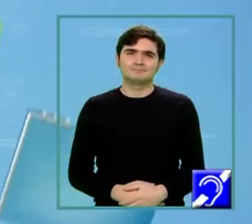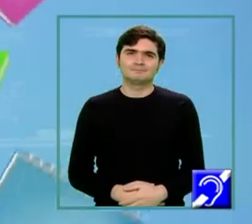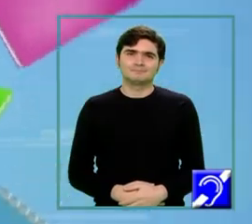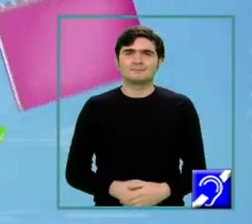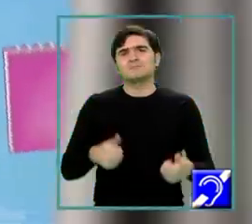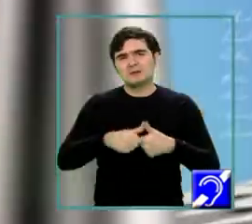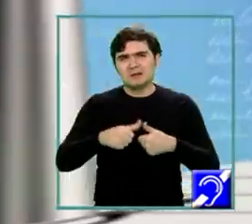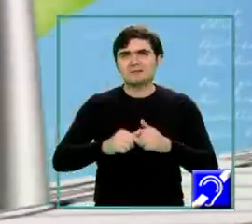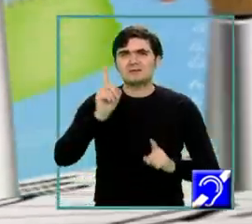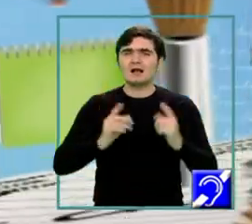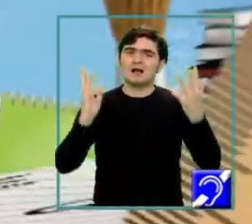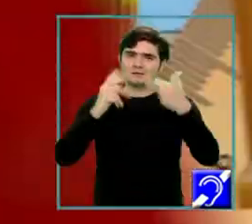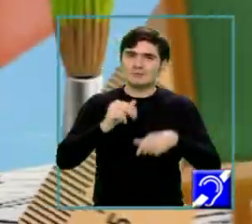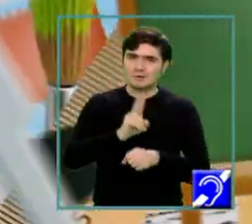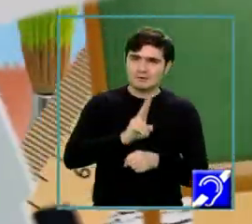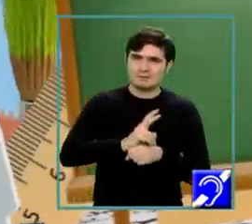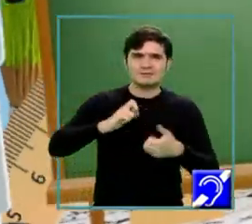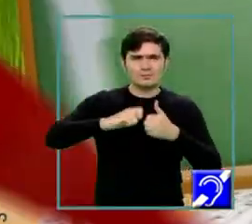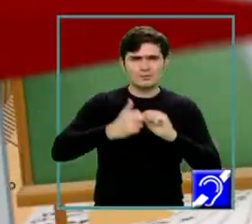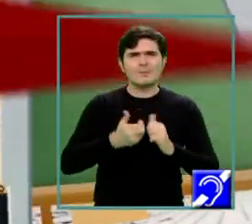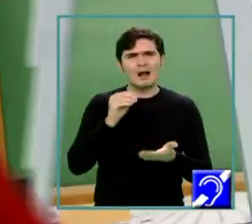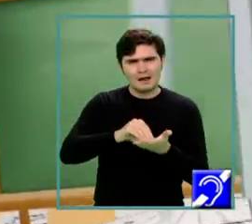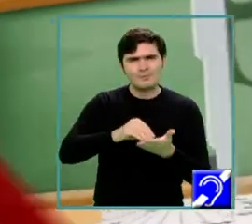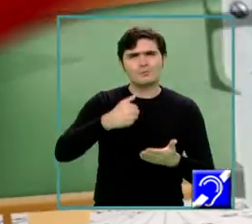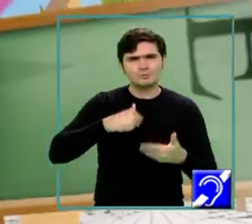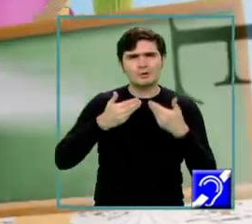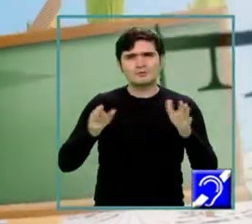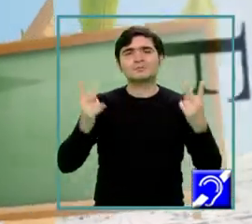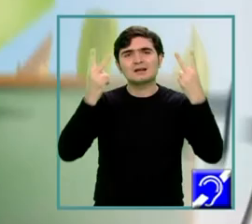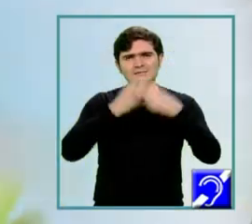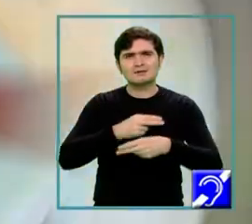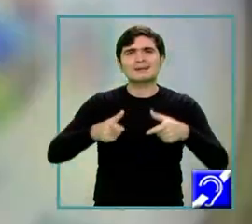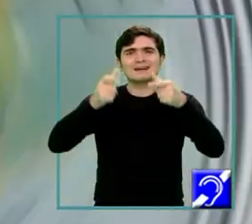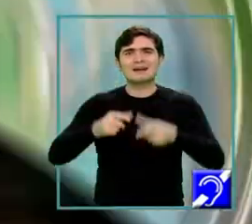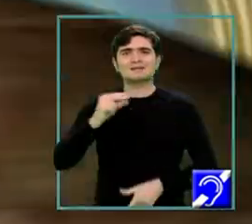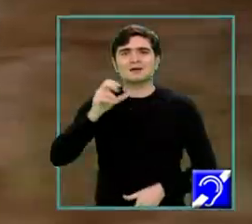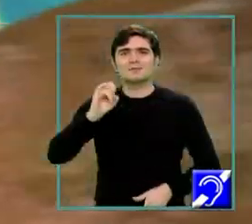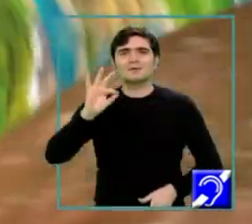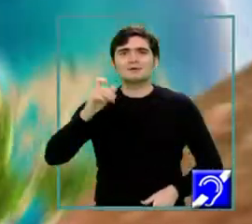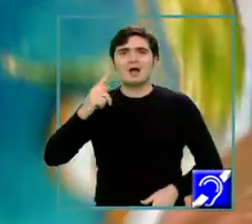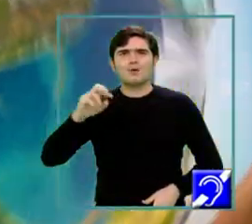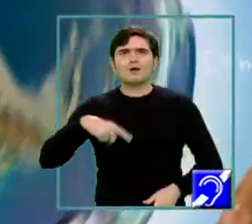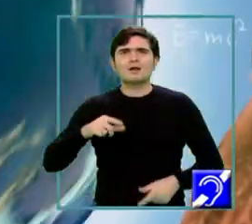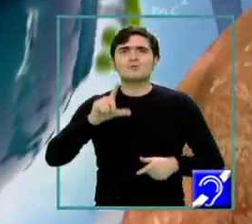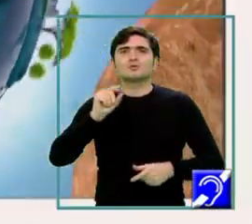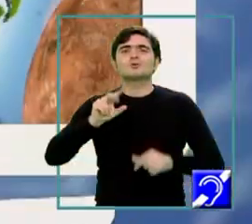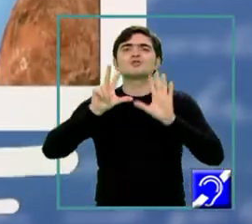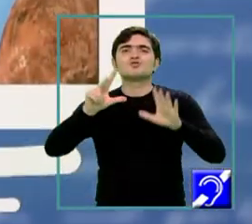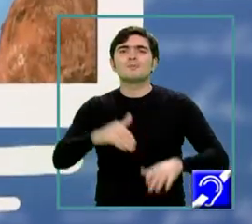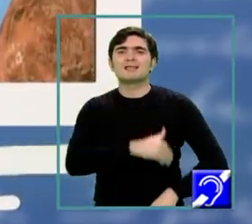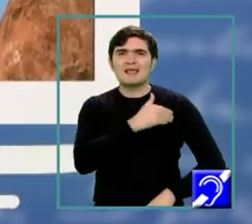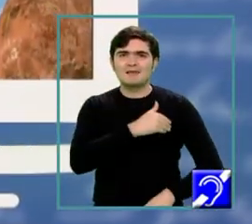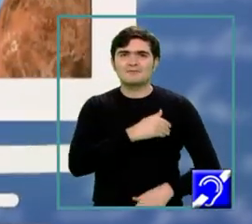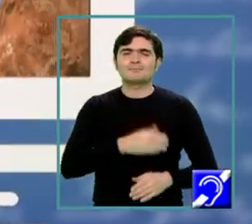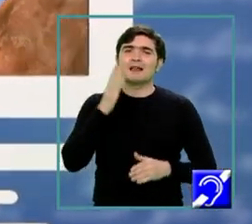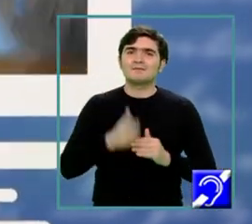Prieteni, dacă ați calculat cu atenție de problema propusă de mine, v-ați da seama că în clasa lui Pitagora erau 28 de elevi. La